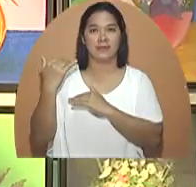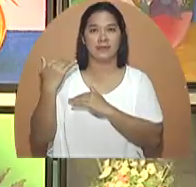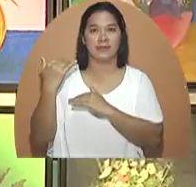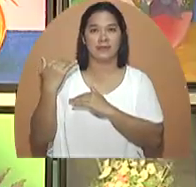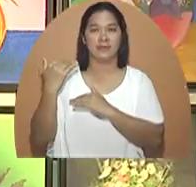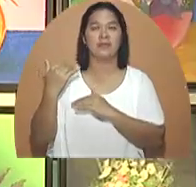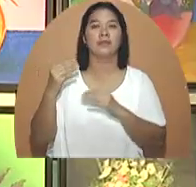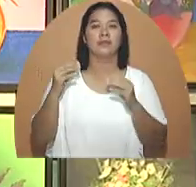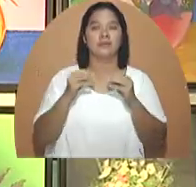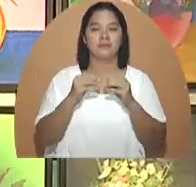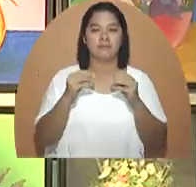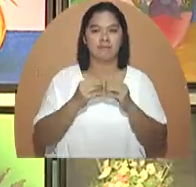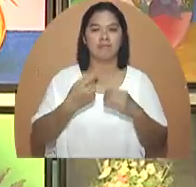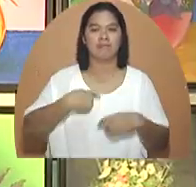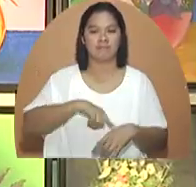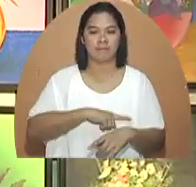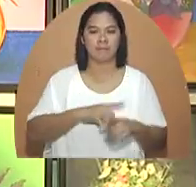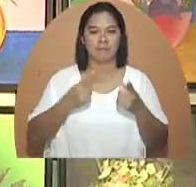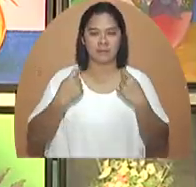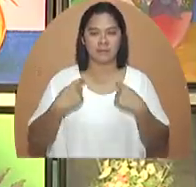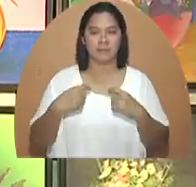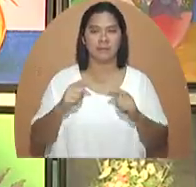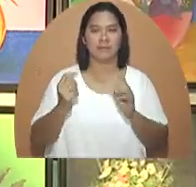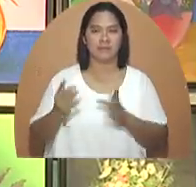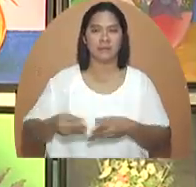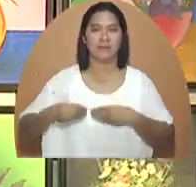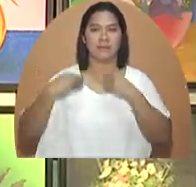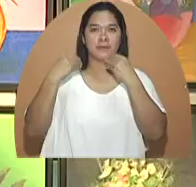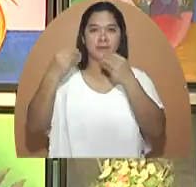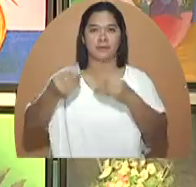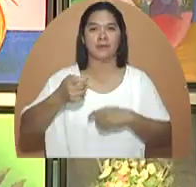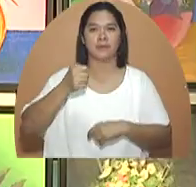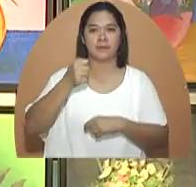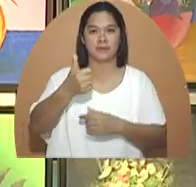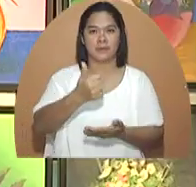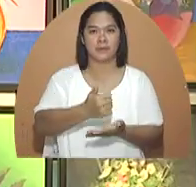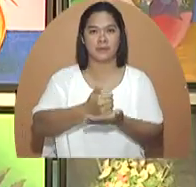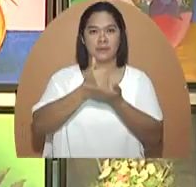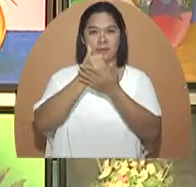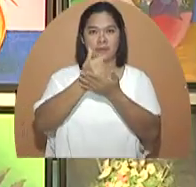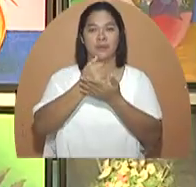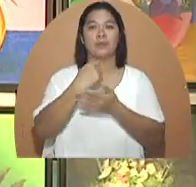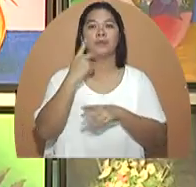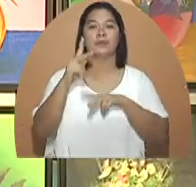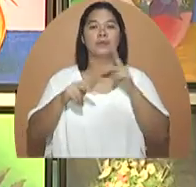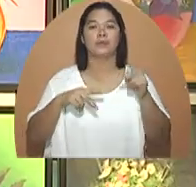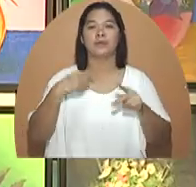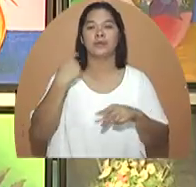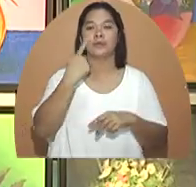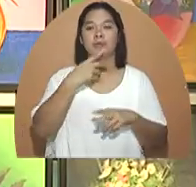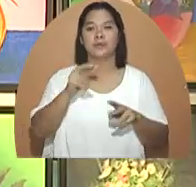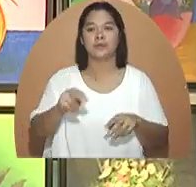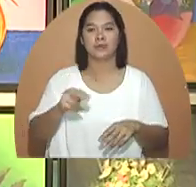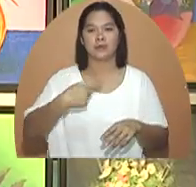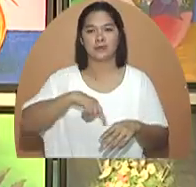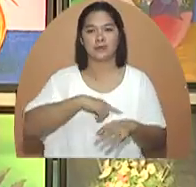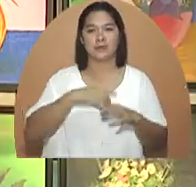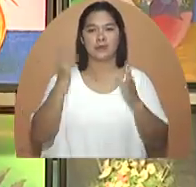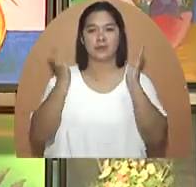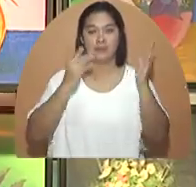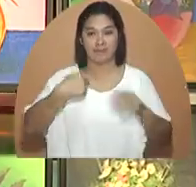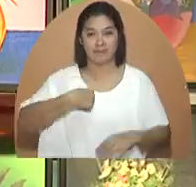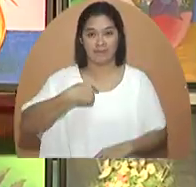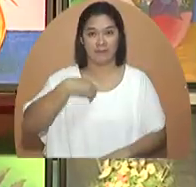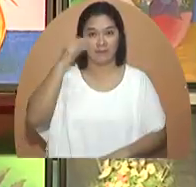na lalo tayo magsumikap para makapagbigay ng agarang tulong sa mga nangangailangan ng servisyo natin.